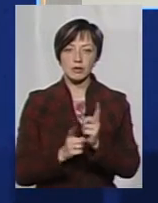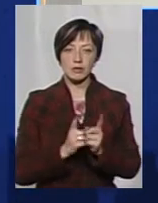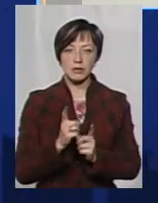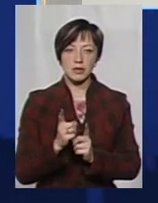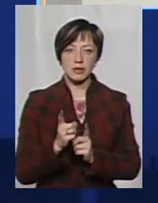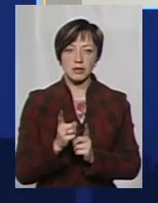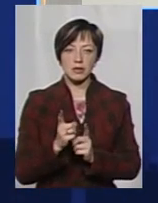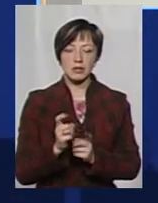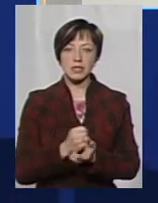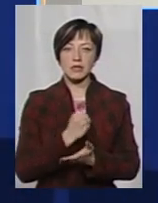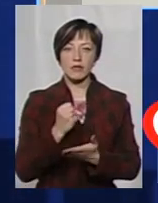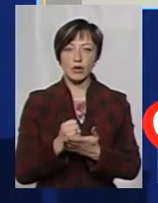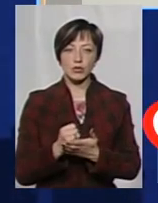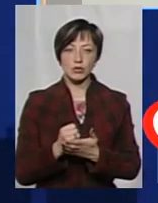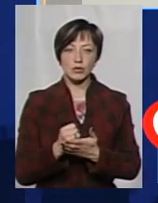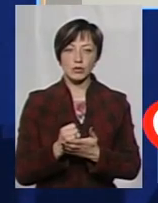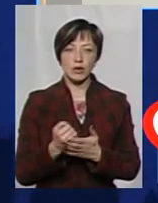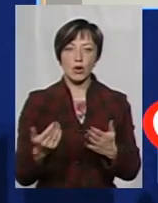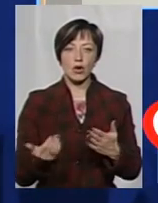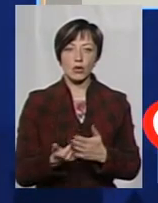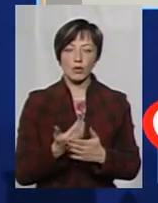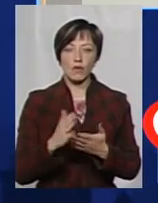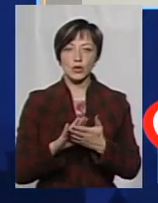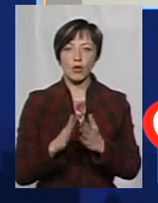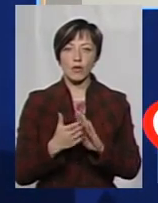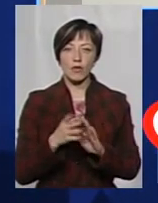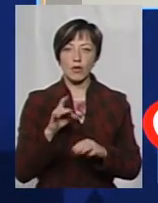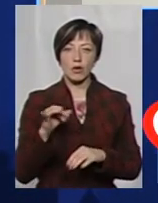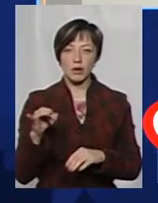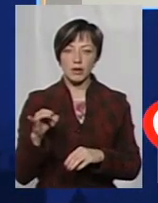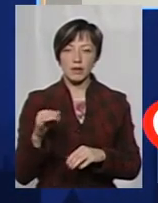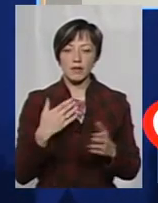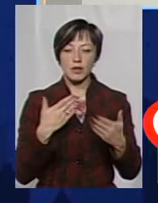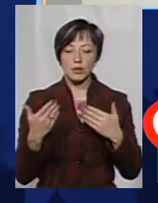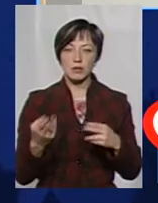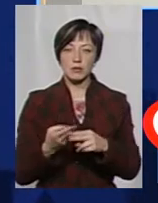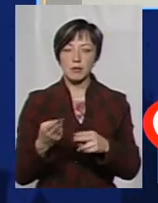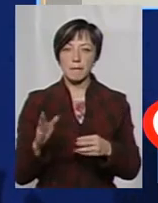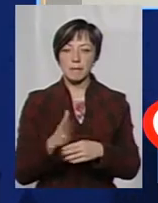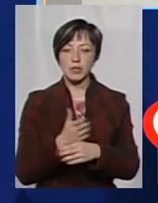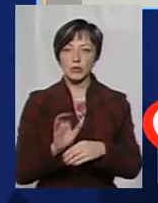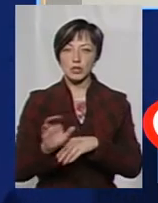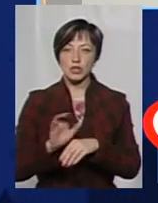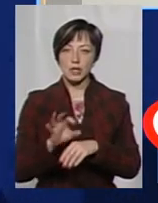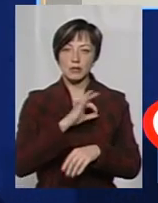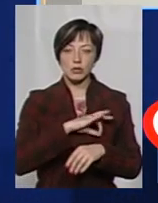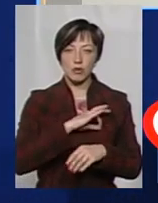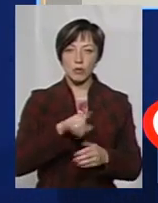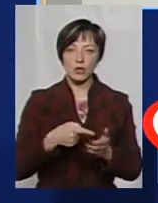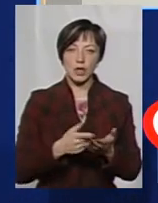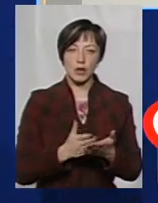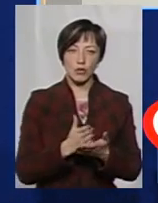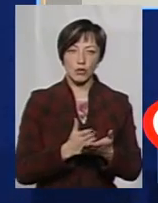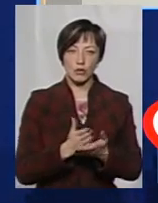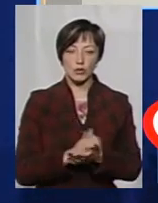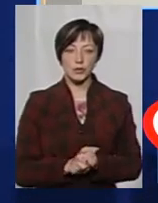затверджуються нові договори відносин між постачальниками і споживачами комунальних послуг.